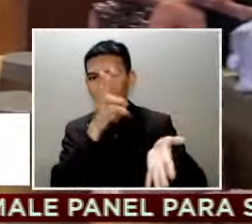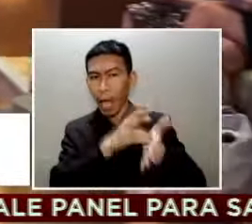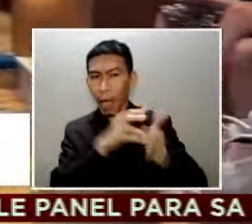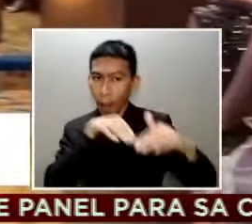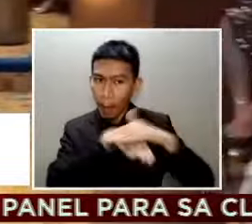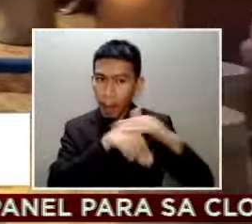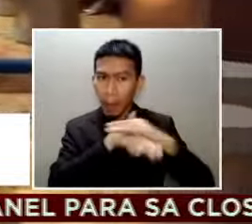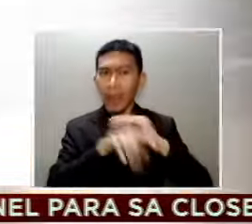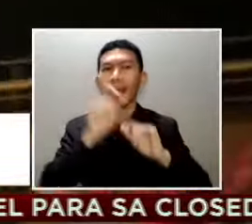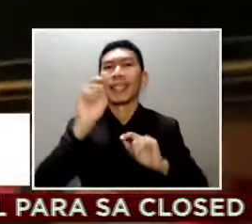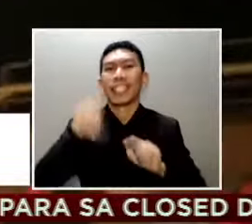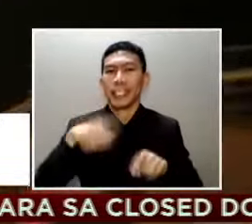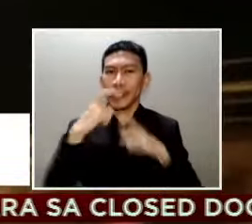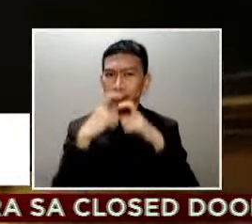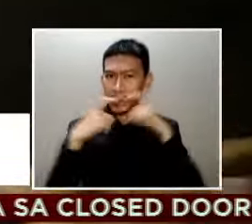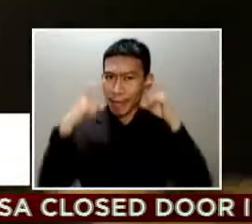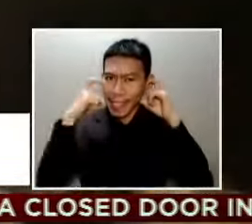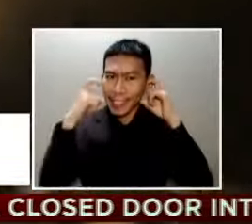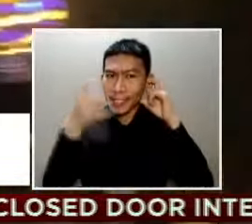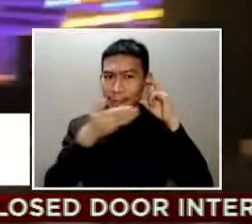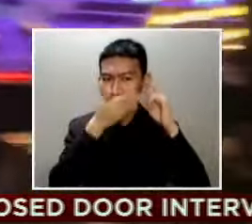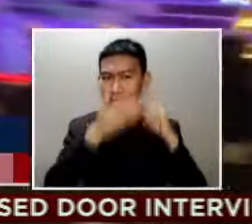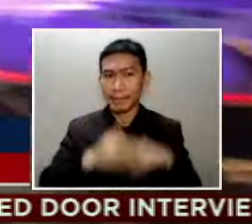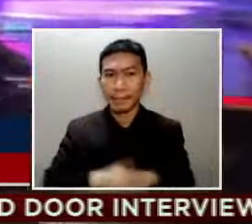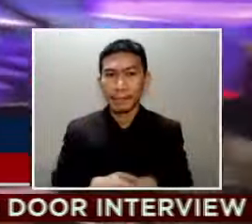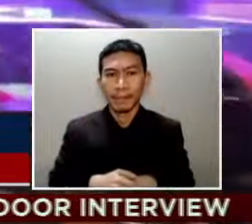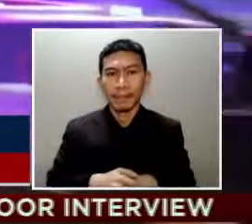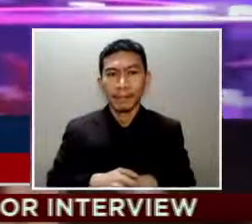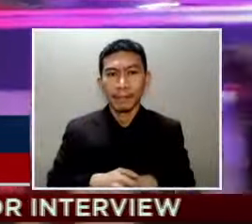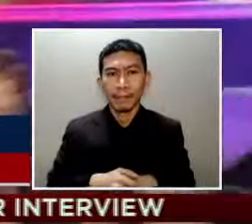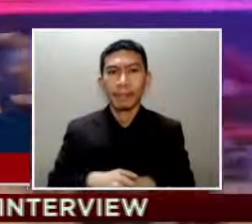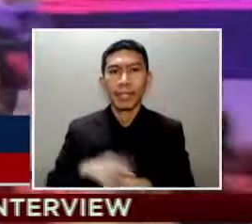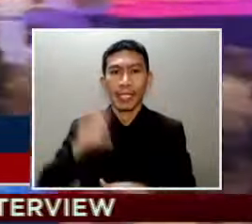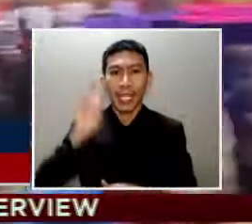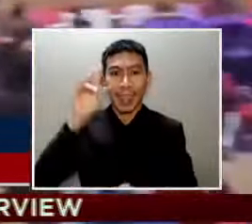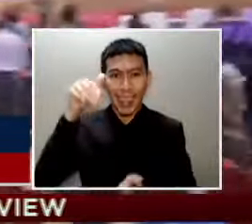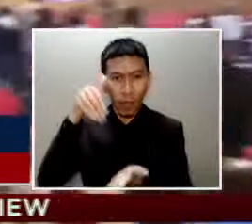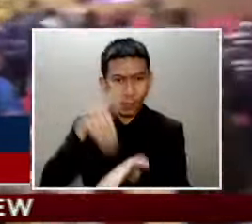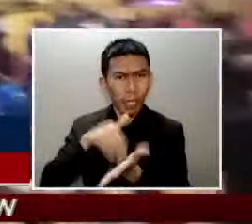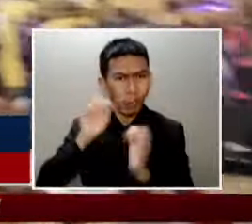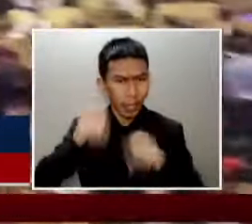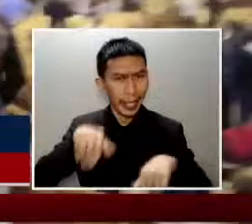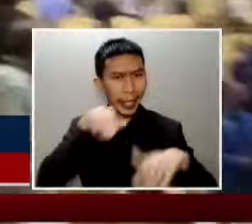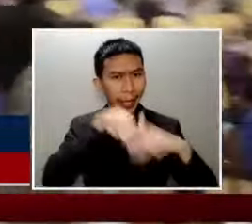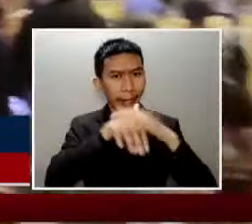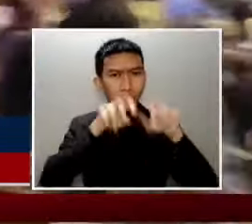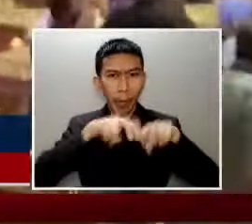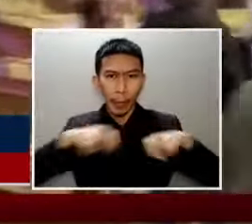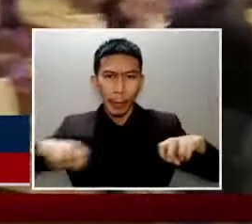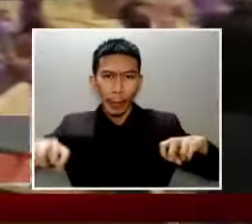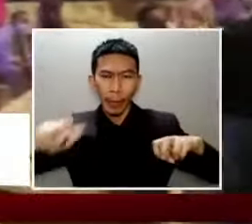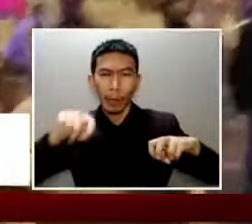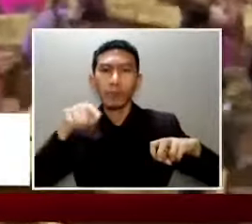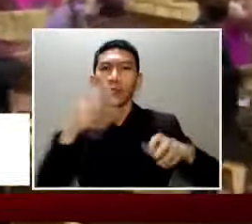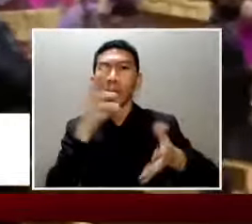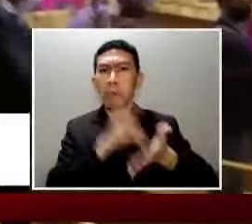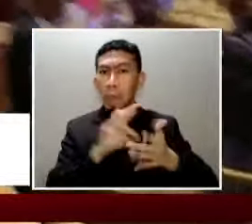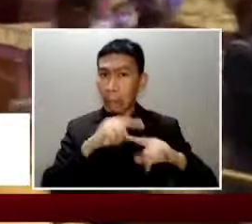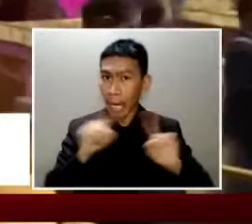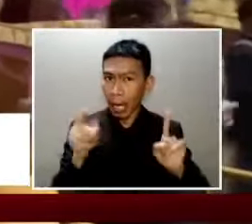magsuot ng mask. 7,000 ang capacity ng venue na ito. Pero dahil sa safety restrictions,